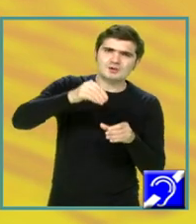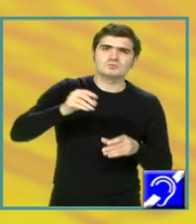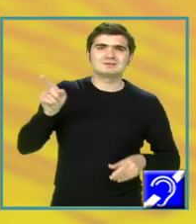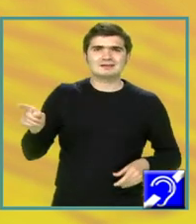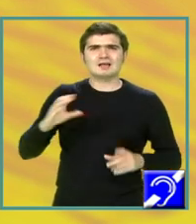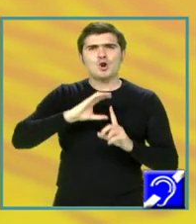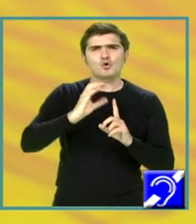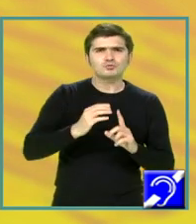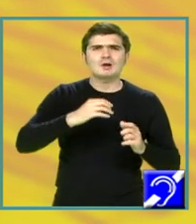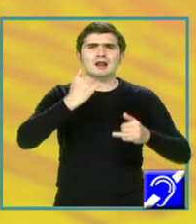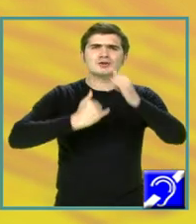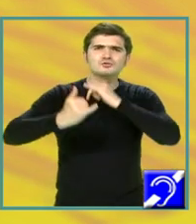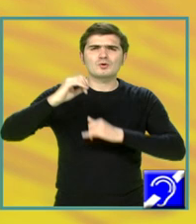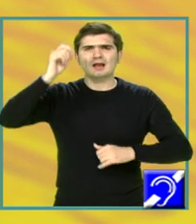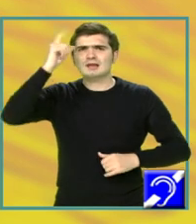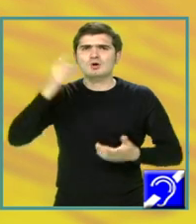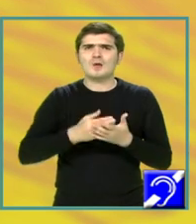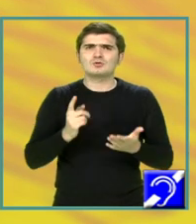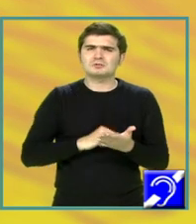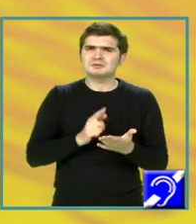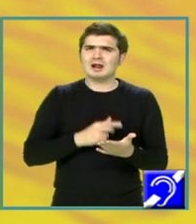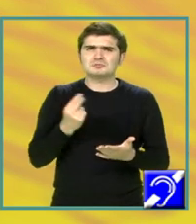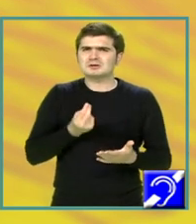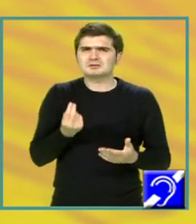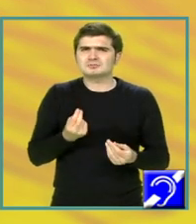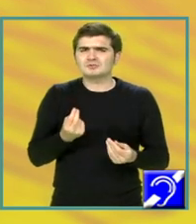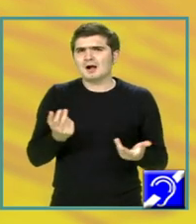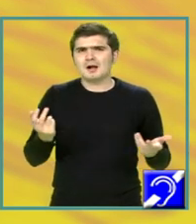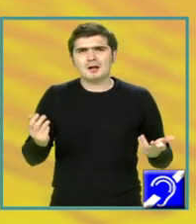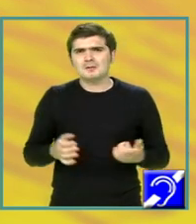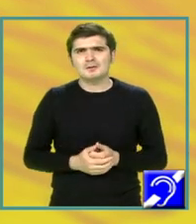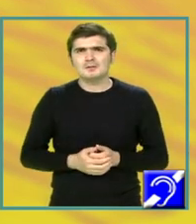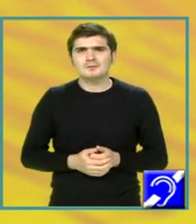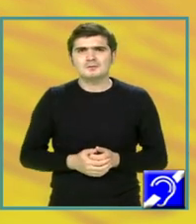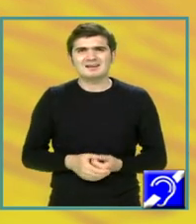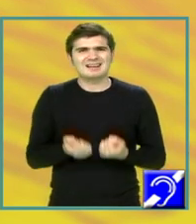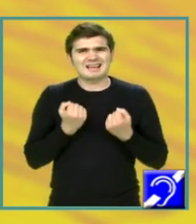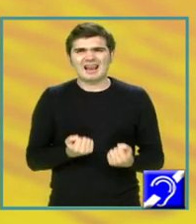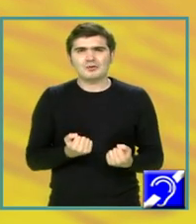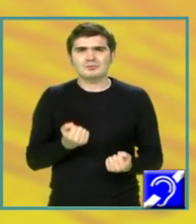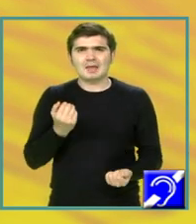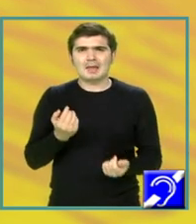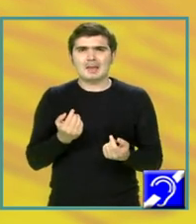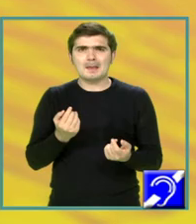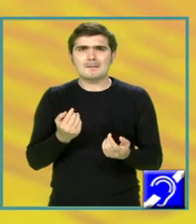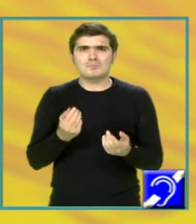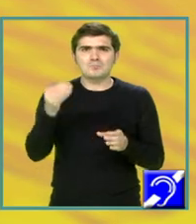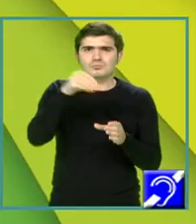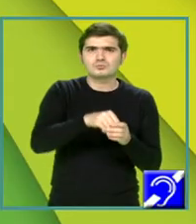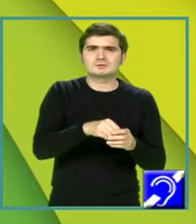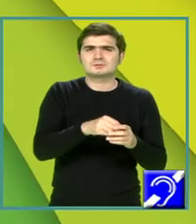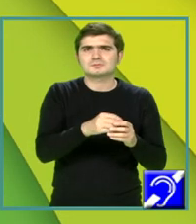cultural, istoric, în literatură, este realmente greu de pus într-un tipar și